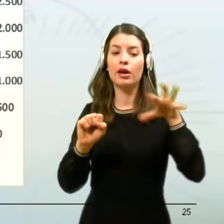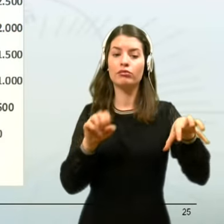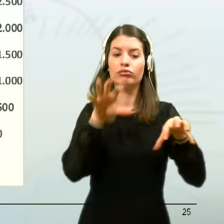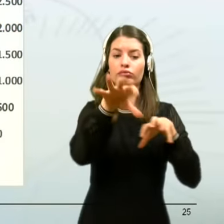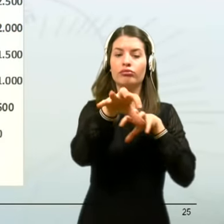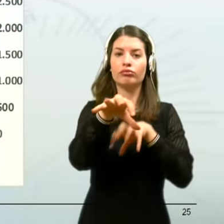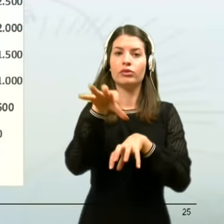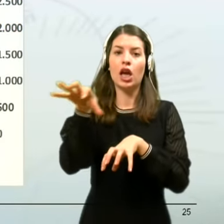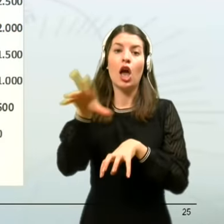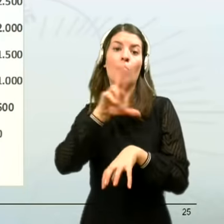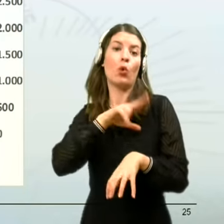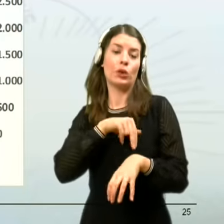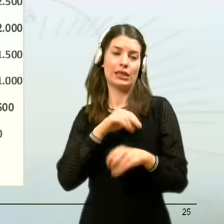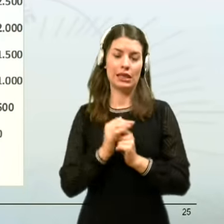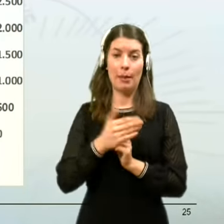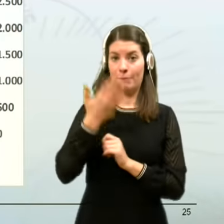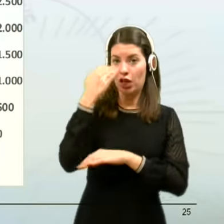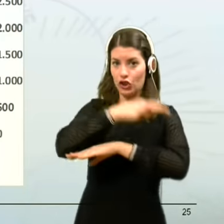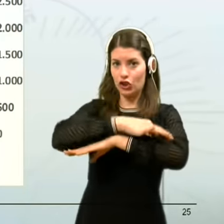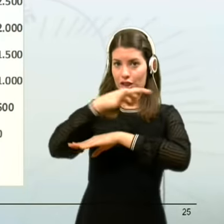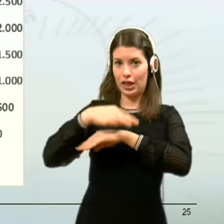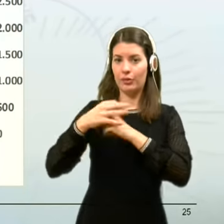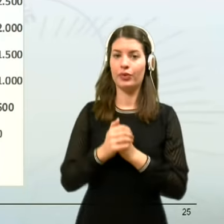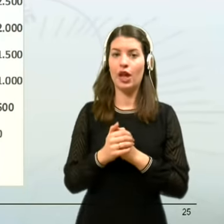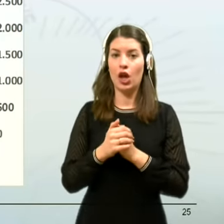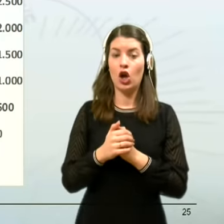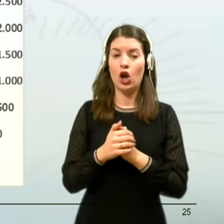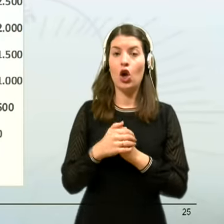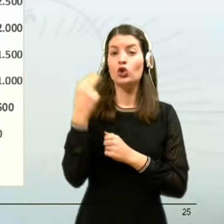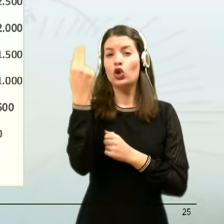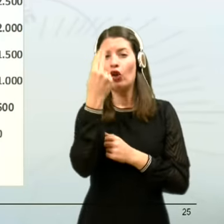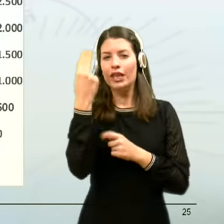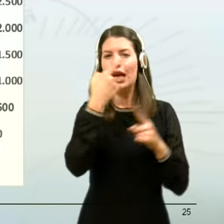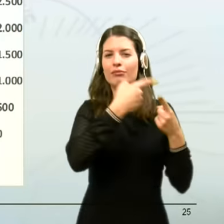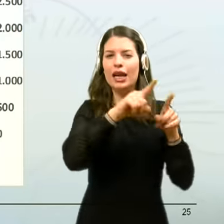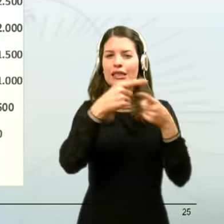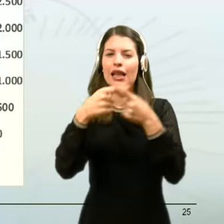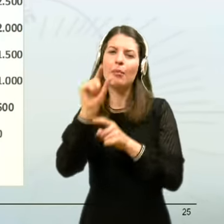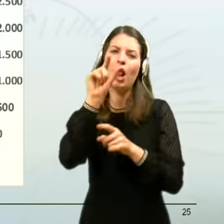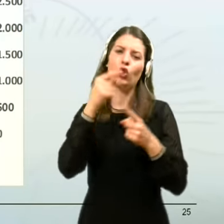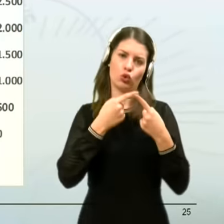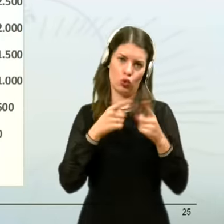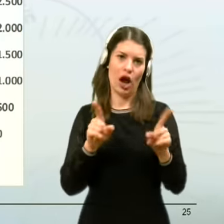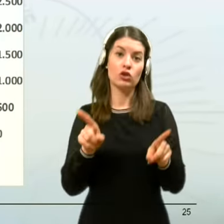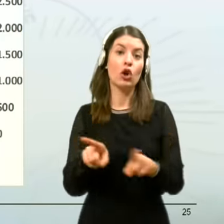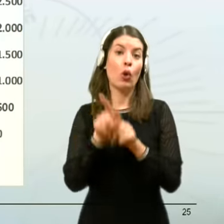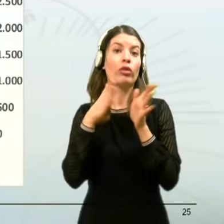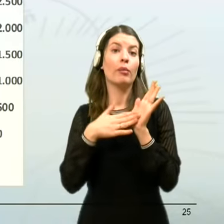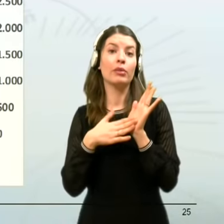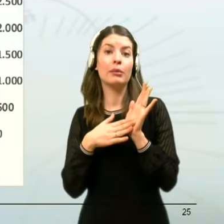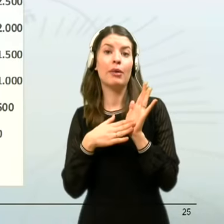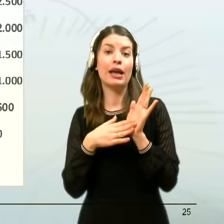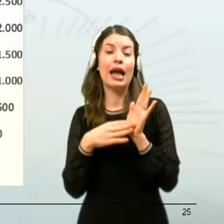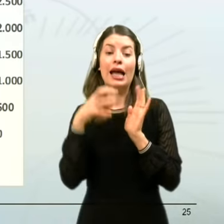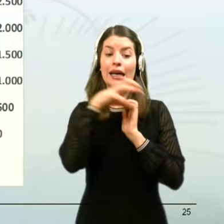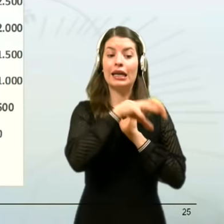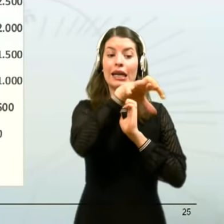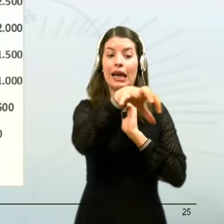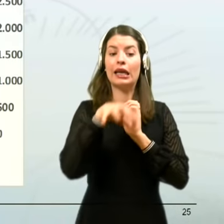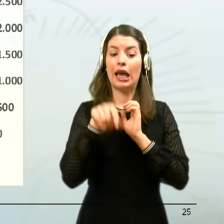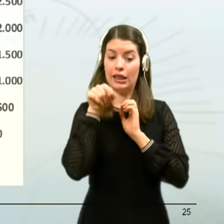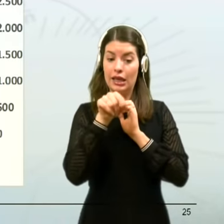upravah v preteklen tednu. V policiji imamo Slovenijo razdaljeno malo drugače, kot so znane sedaj statistične regije, ki jih je 12,